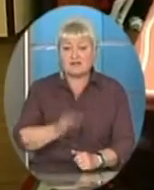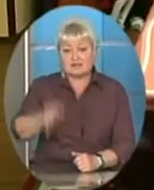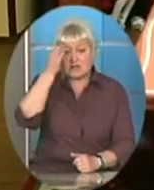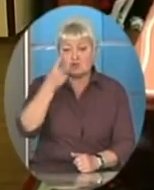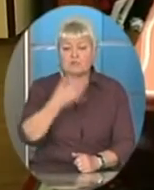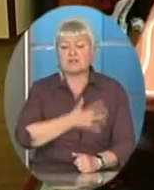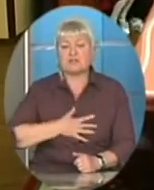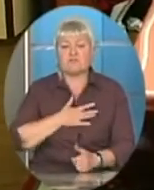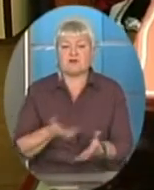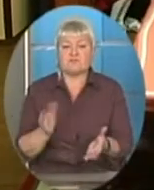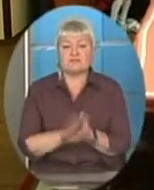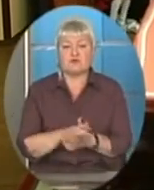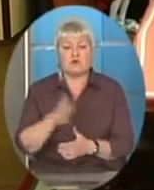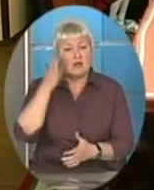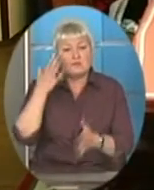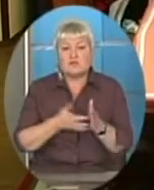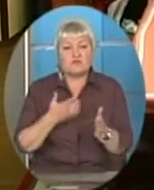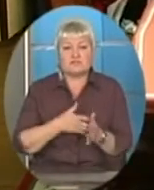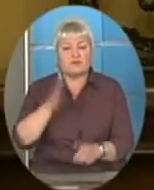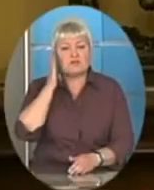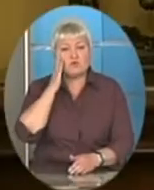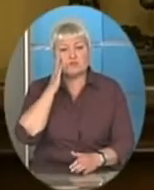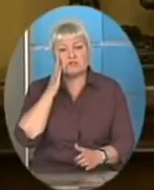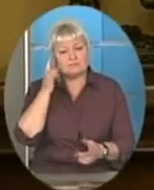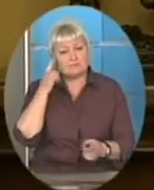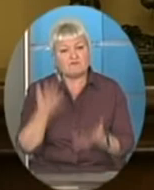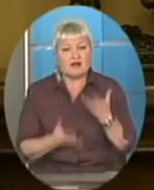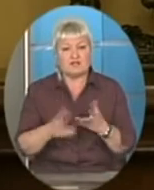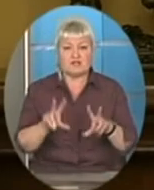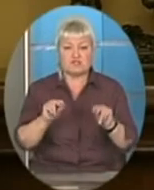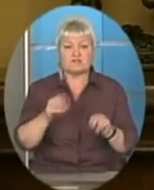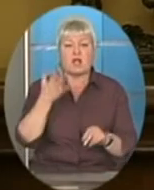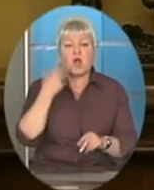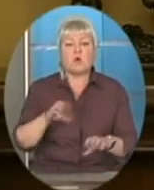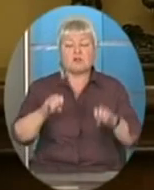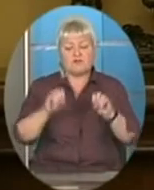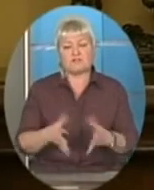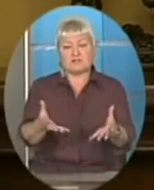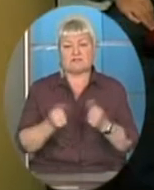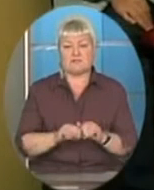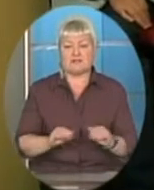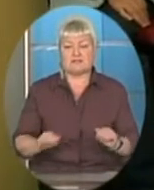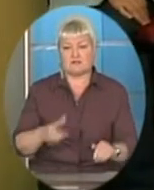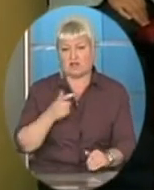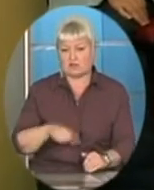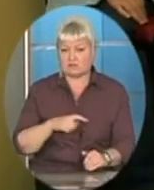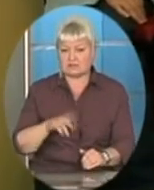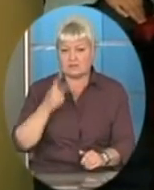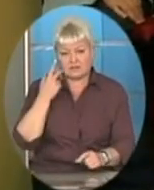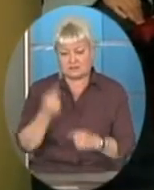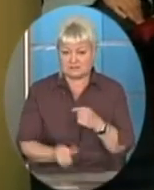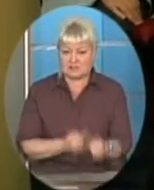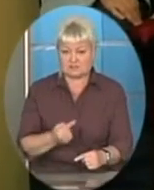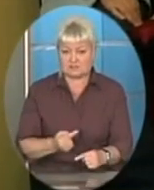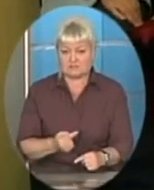знайомства, про недоспані ночі вагань і про щастя, коли нарешті вирішила забрати дітей до себе назавжди. Ми спочатку